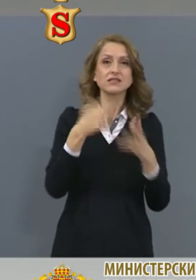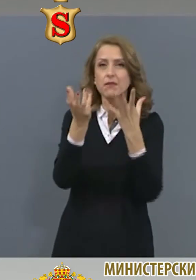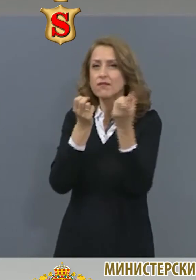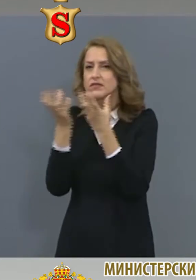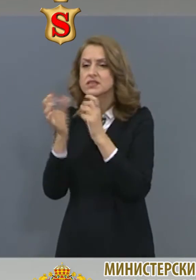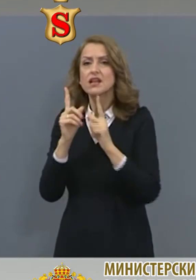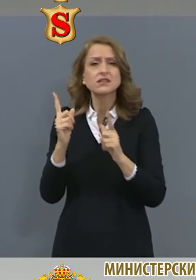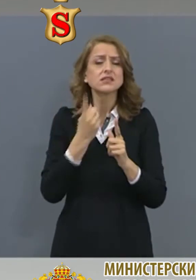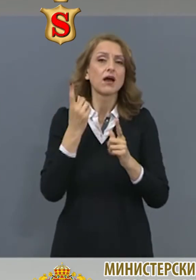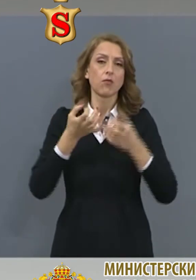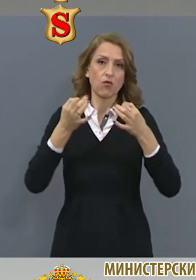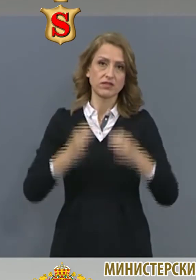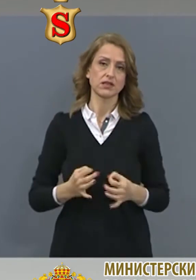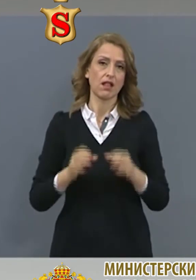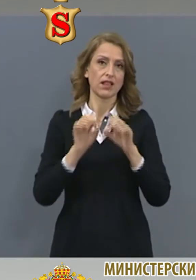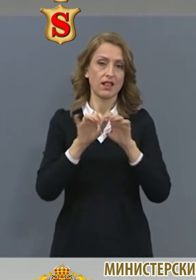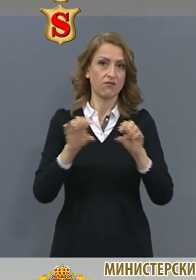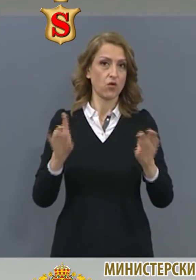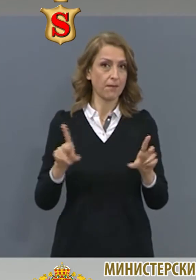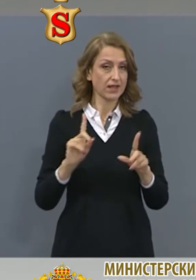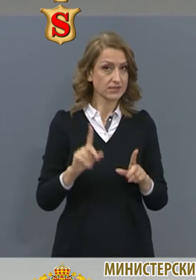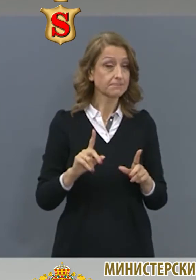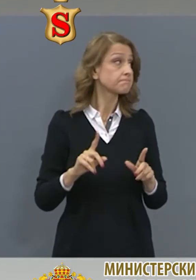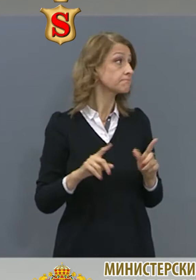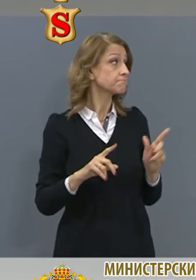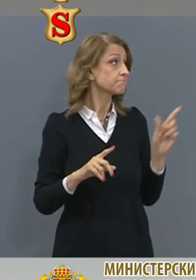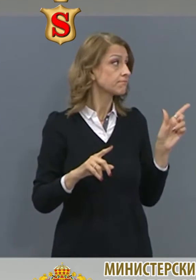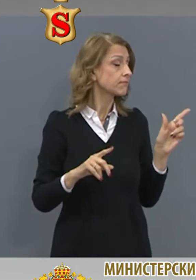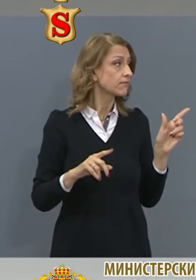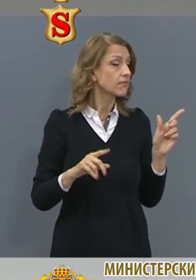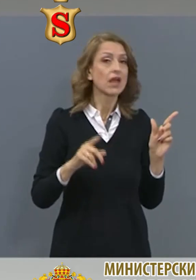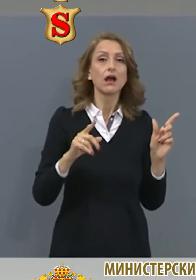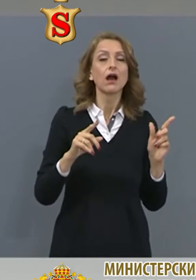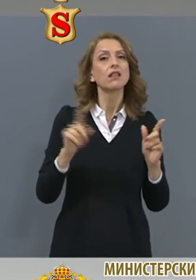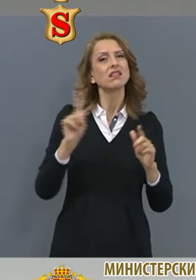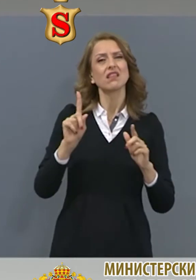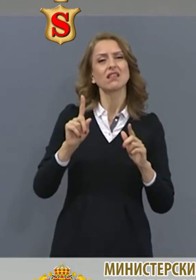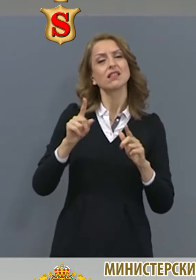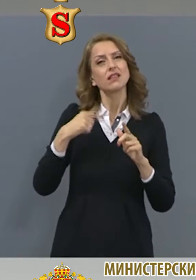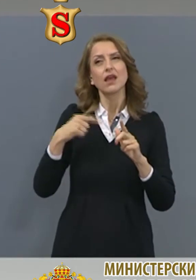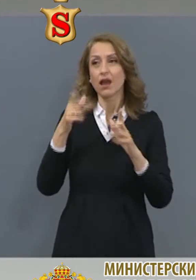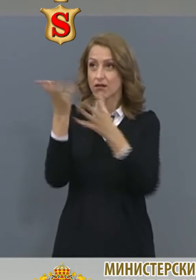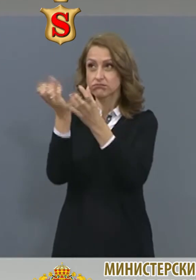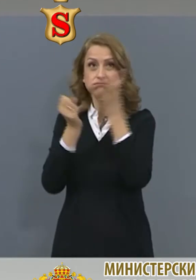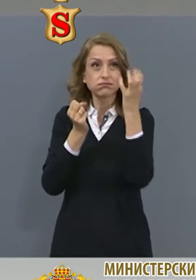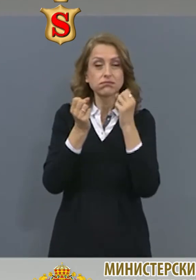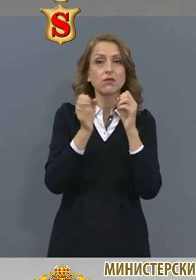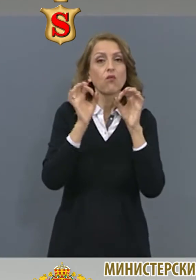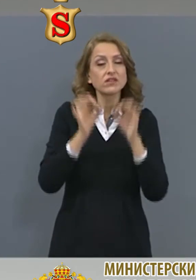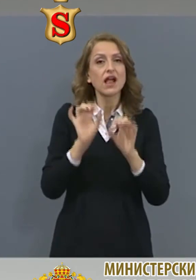само тази, която е произведена, генерирана от публичните институции. Да адаптираме информацията за